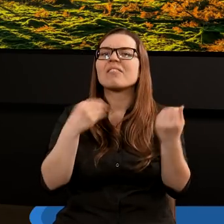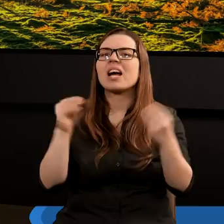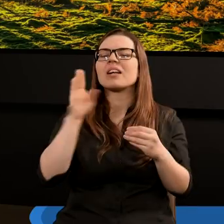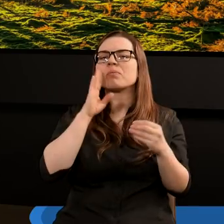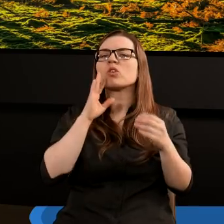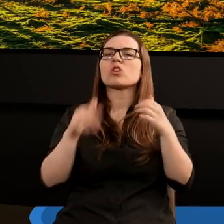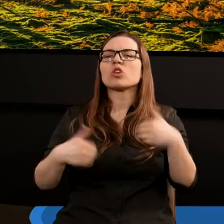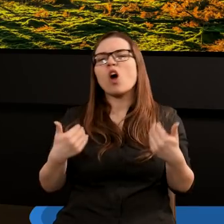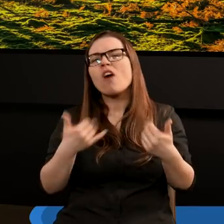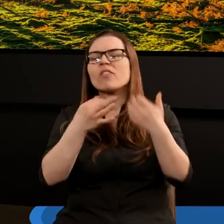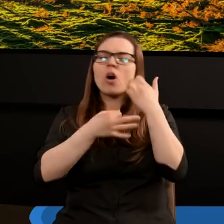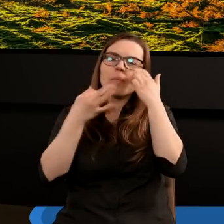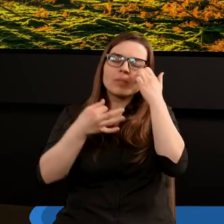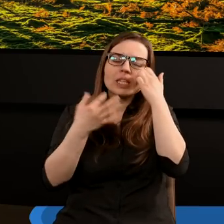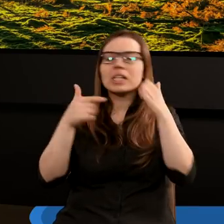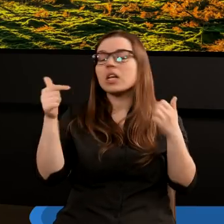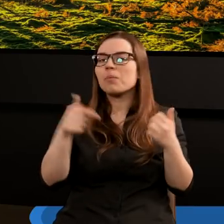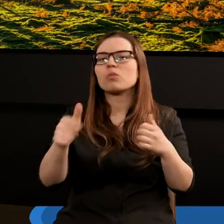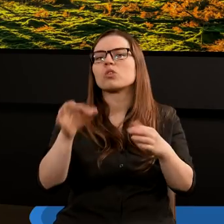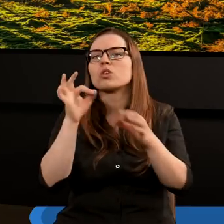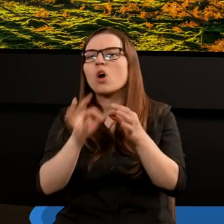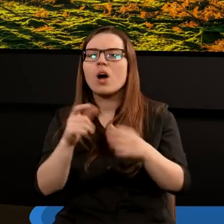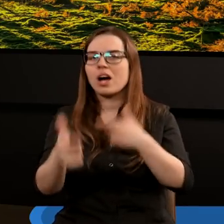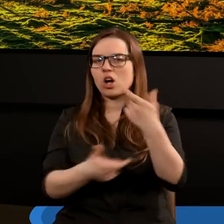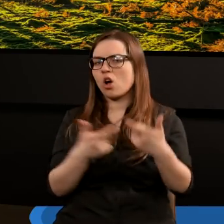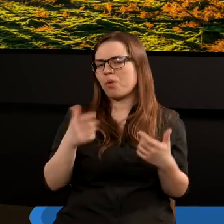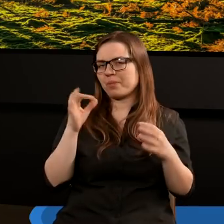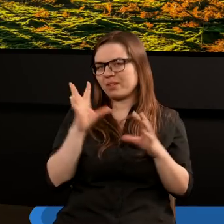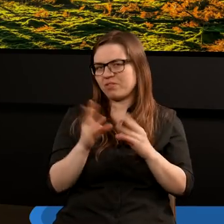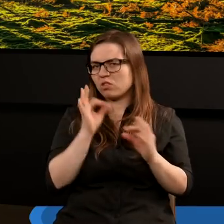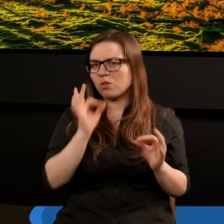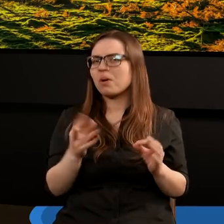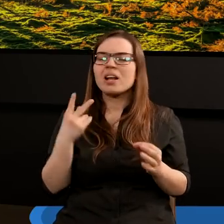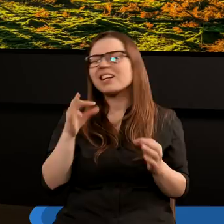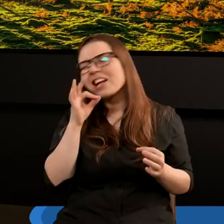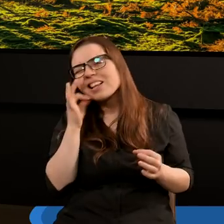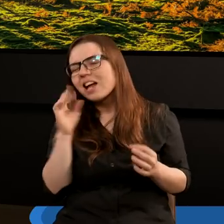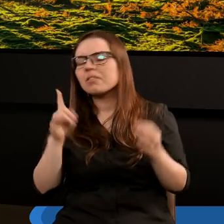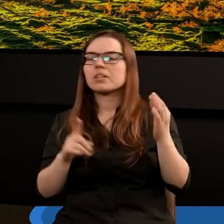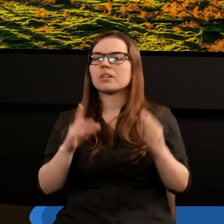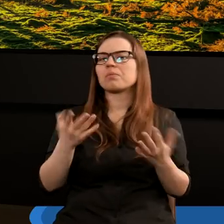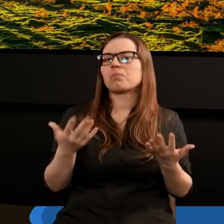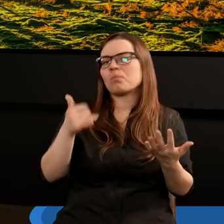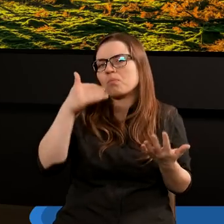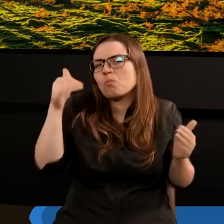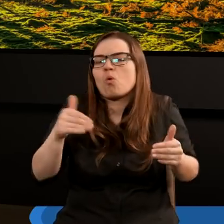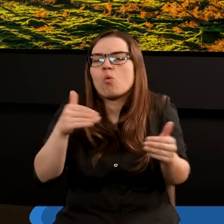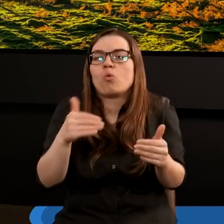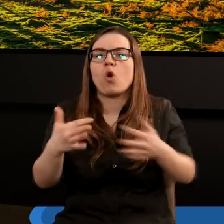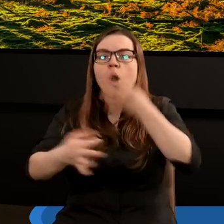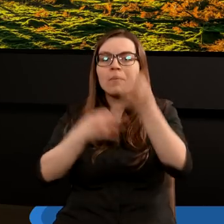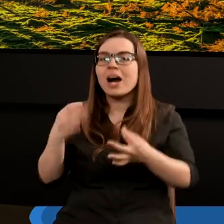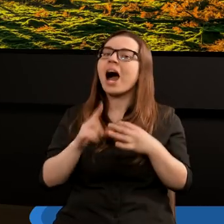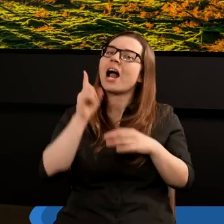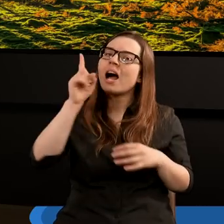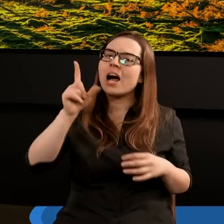bo ten człowiek wraca jako zdrowy i opowiada i wcale nie musiał tego doskonale robić. Może nie najlepiej nawet potrafił opowiadać o